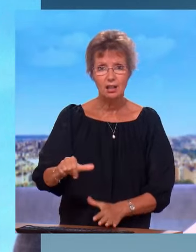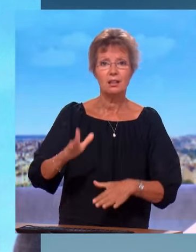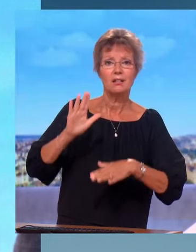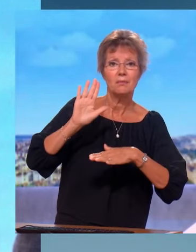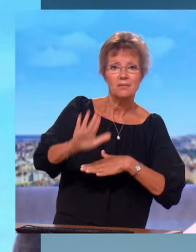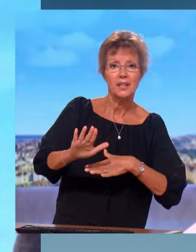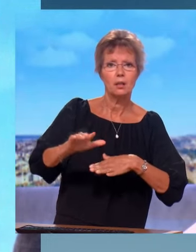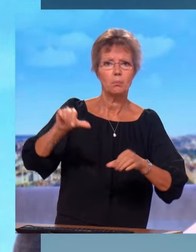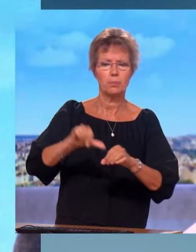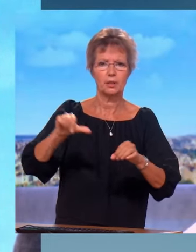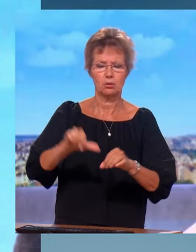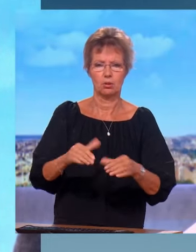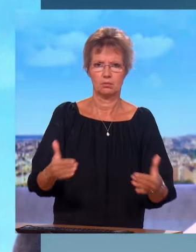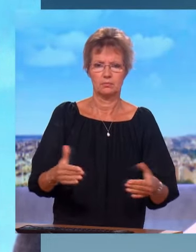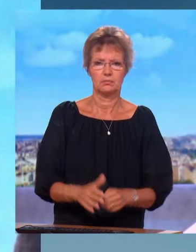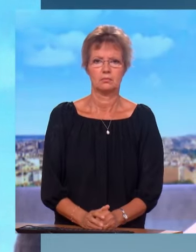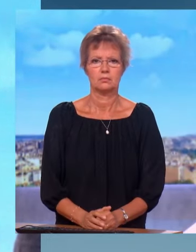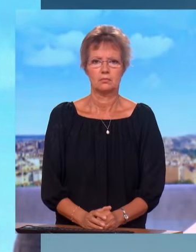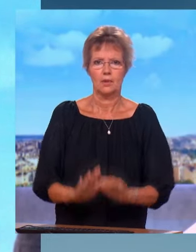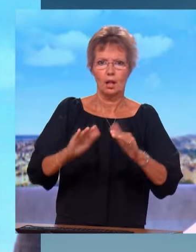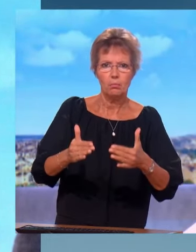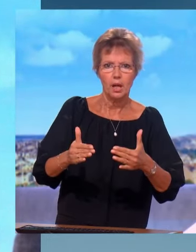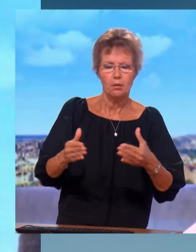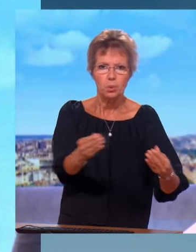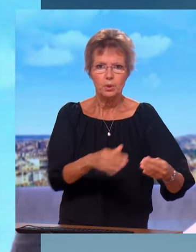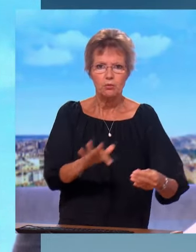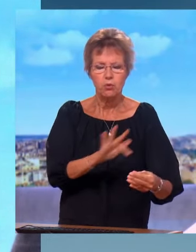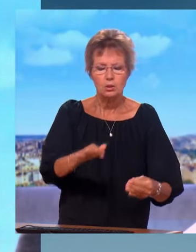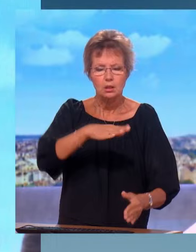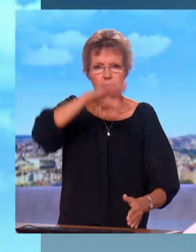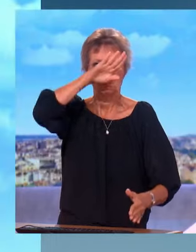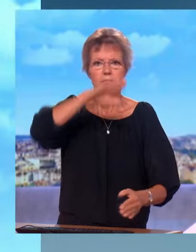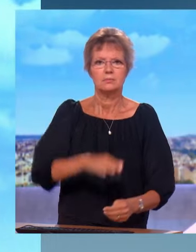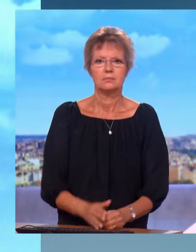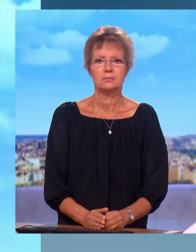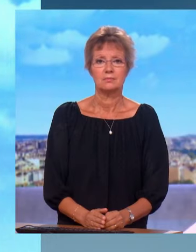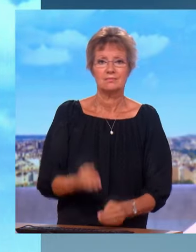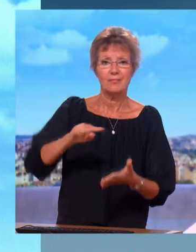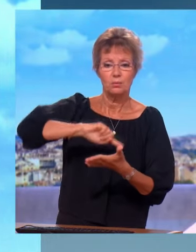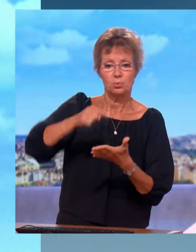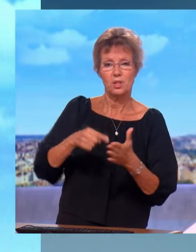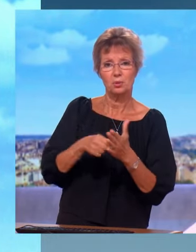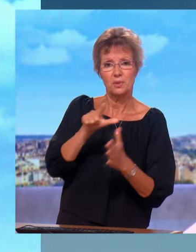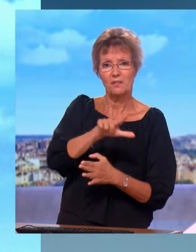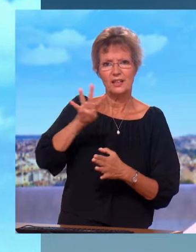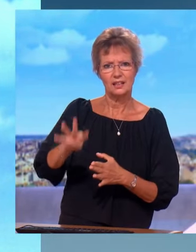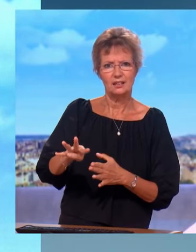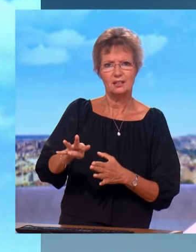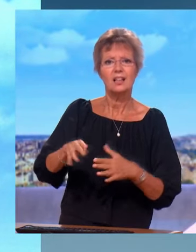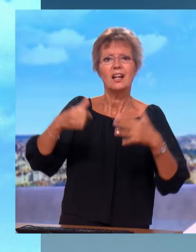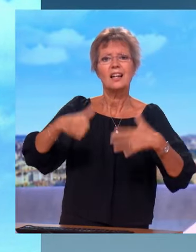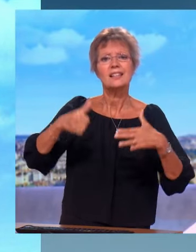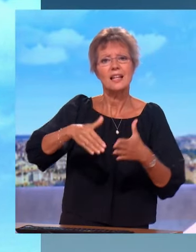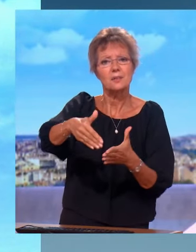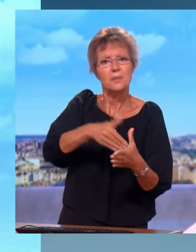c'est un double effet. C un double effet qui pèse sur les Français. Et dans ce contexte-là, il va donc falloir boucler un budget 2024, objectif affiché 16 milliards d